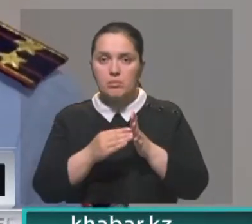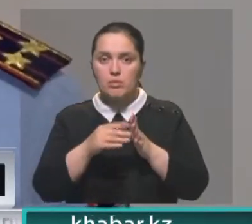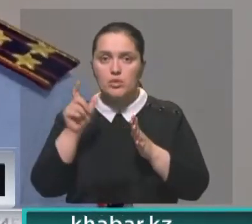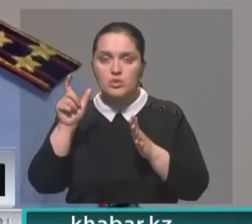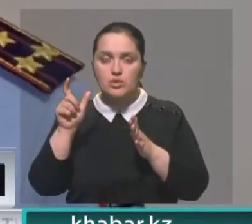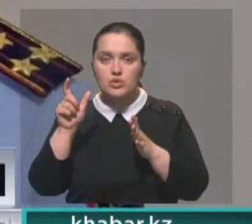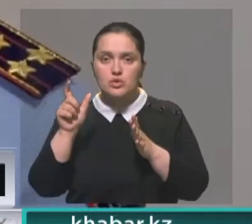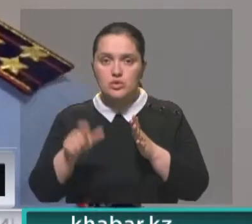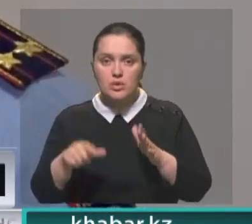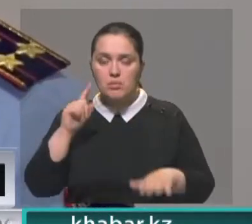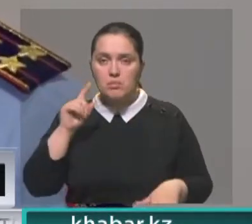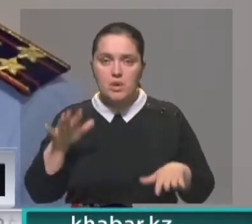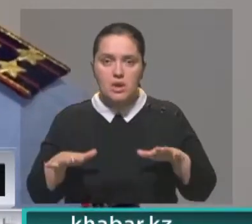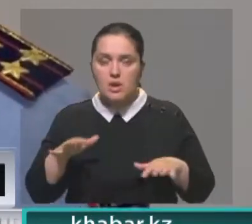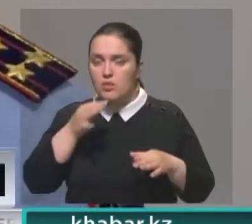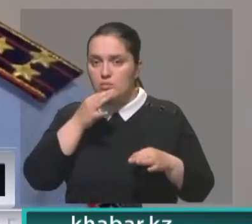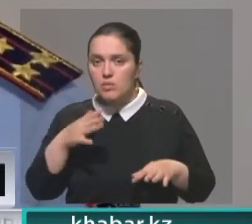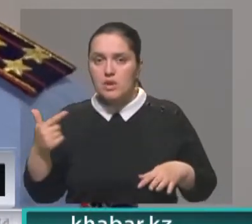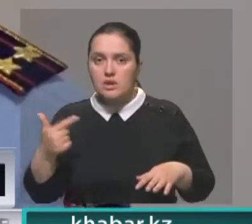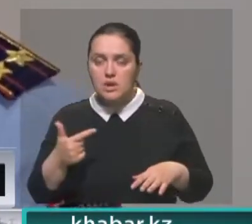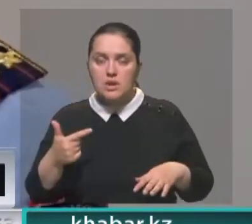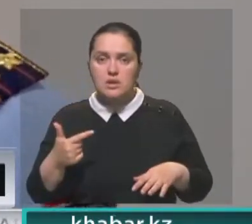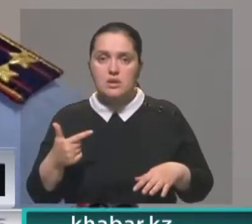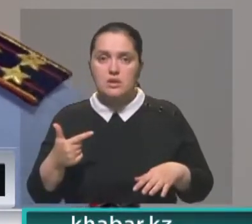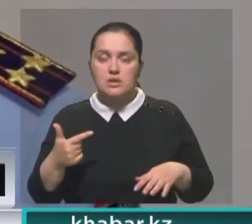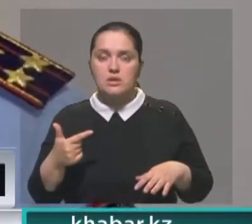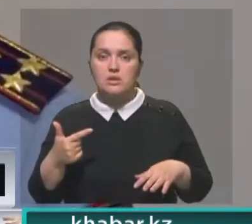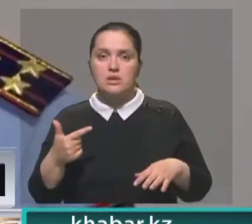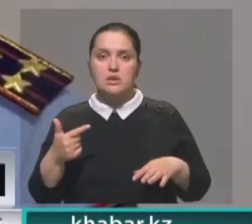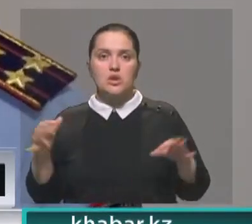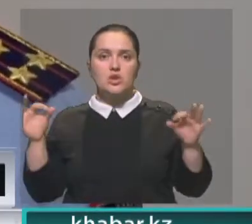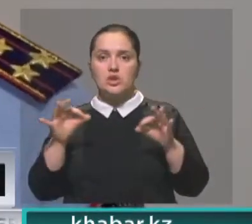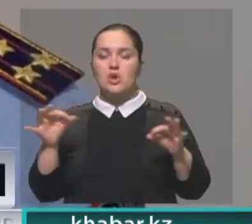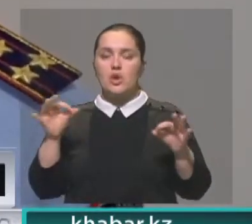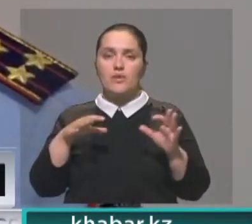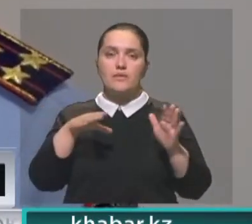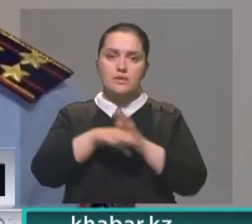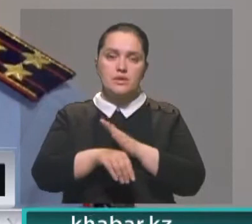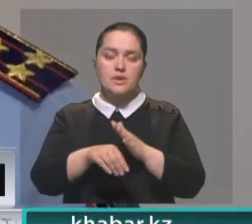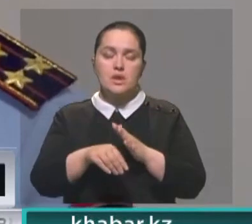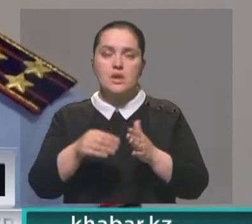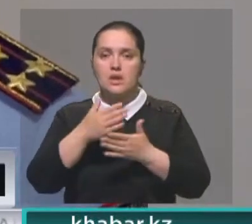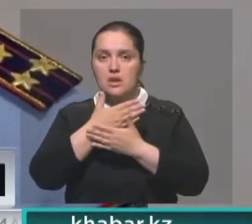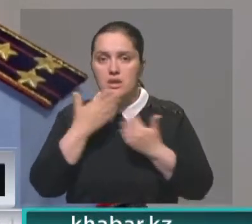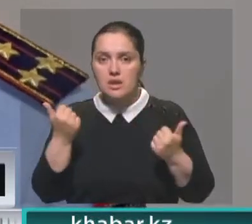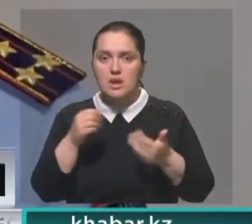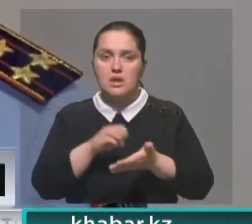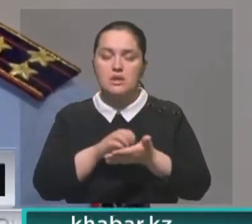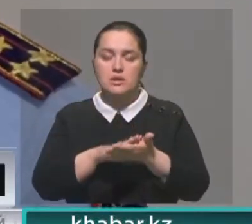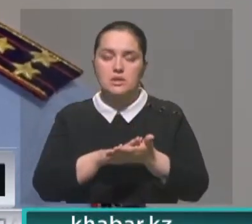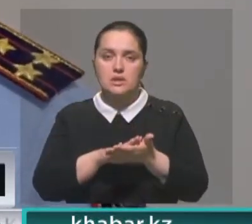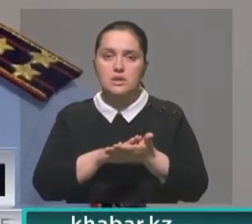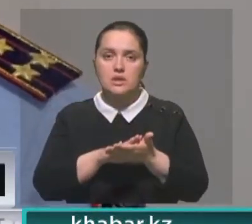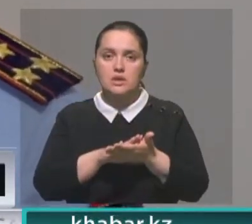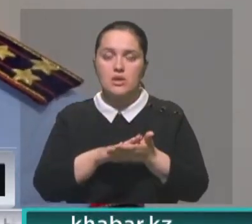подозреваемое лицо любого гражданского человека, который никакого отношения к данному виду преступления не имеет, зарегистрировать данный номер.